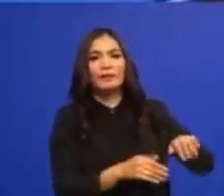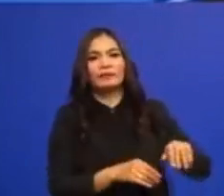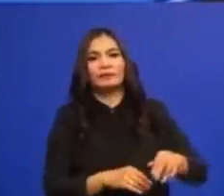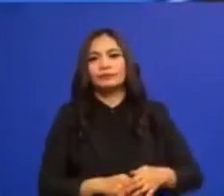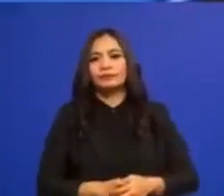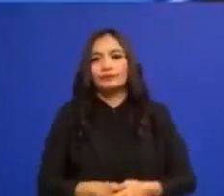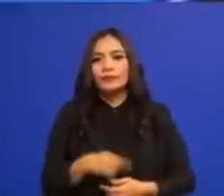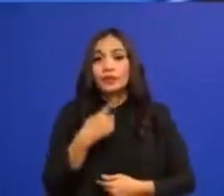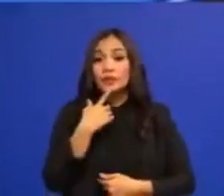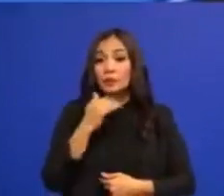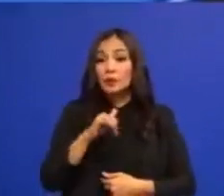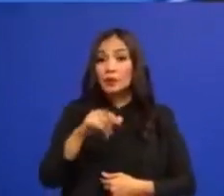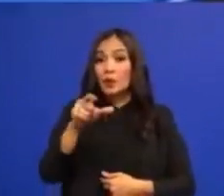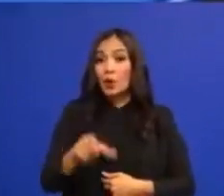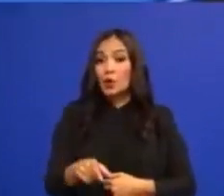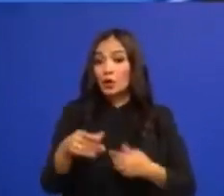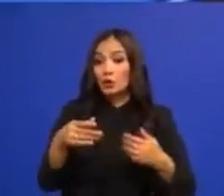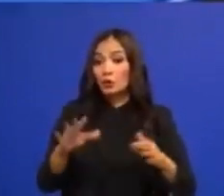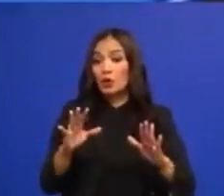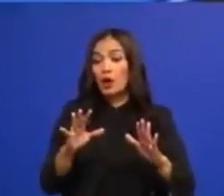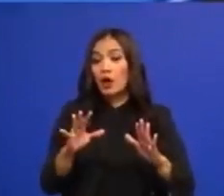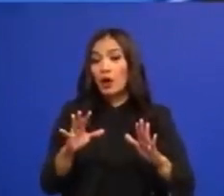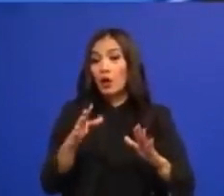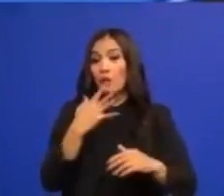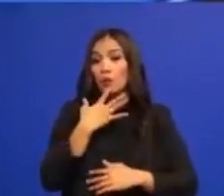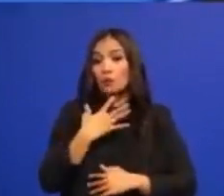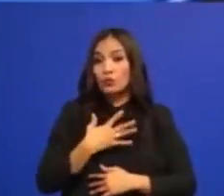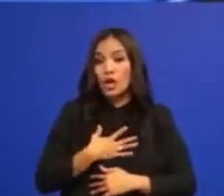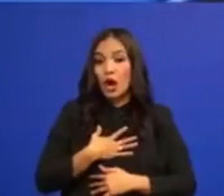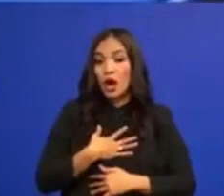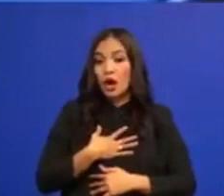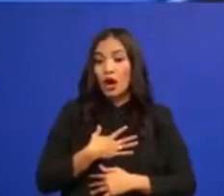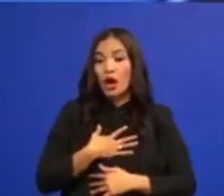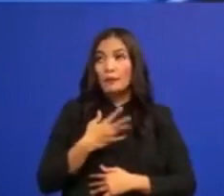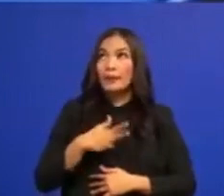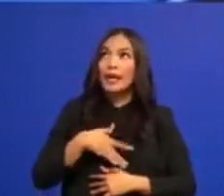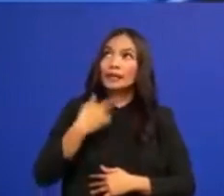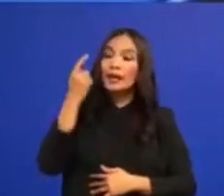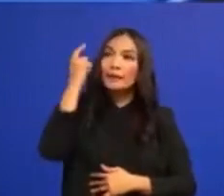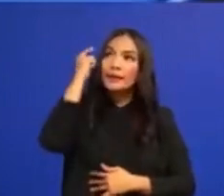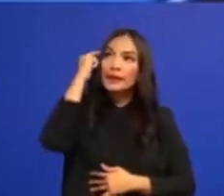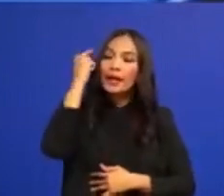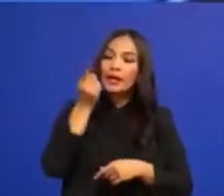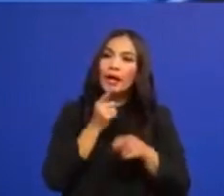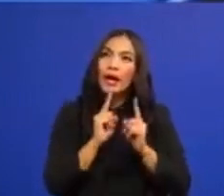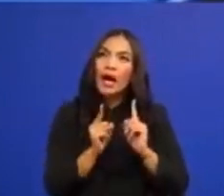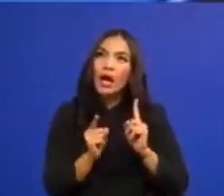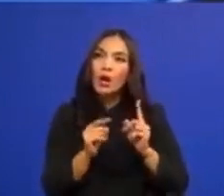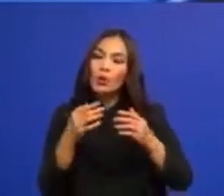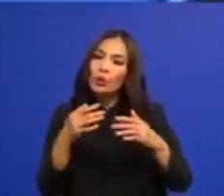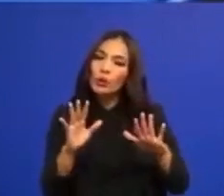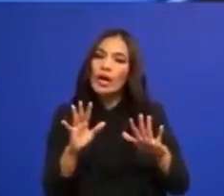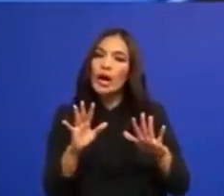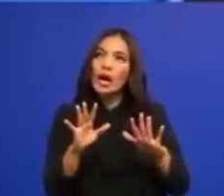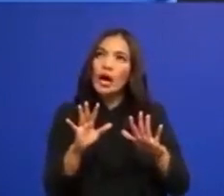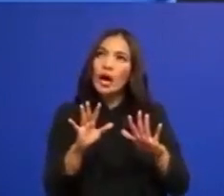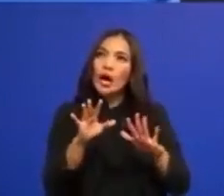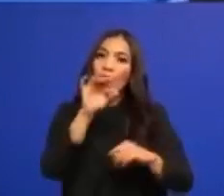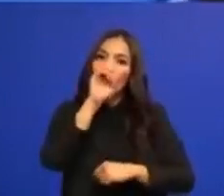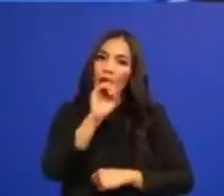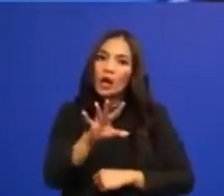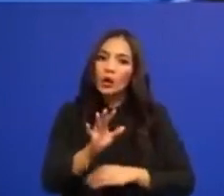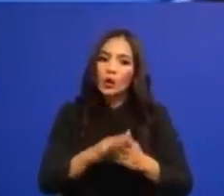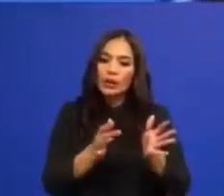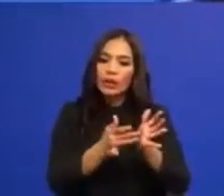apalagi yang memiliki anggapan bahwa jika sudah mengaku Yesus